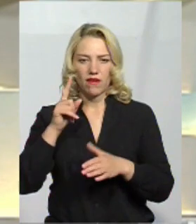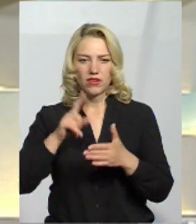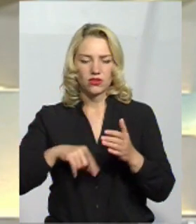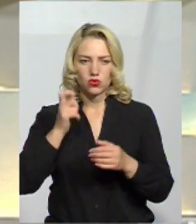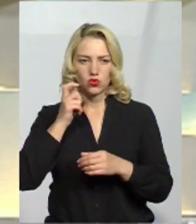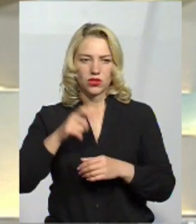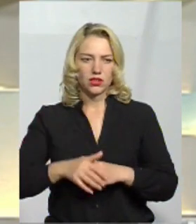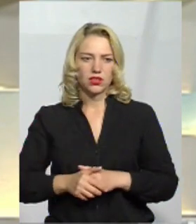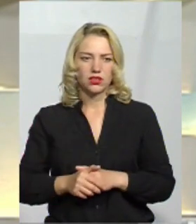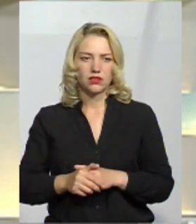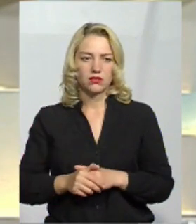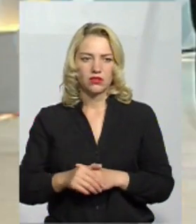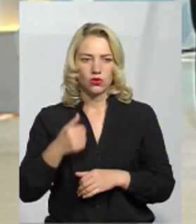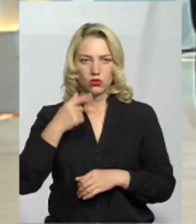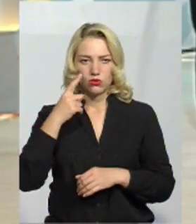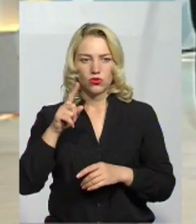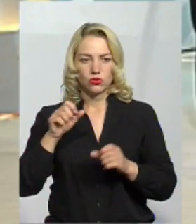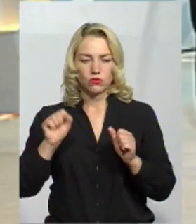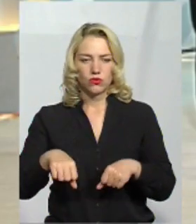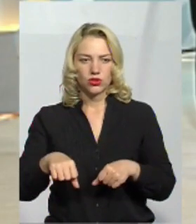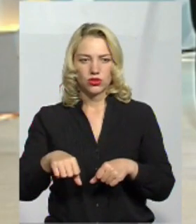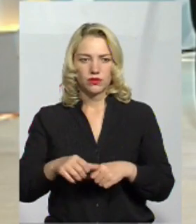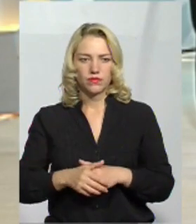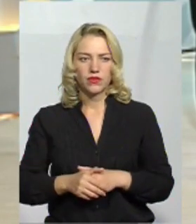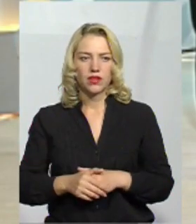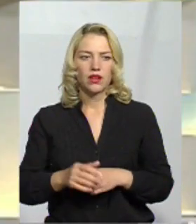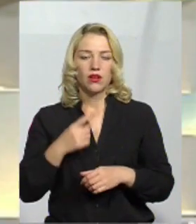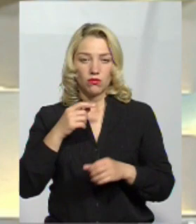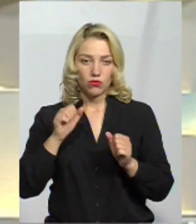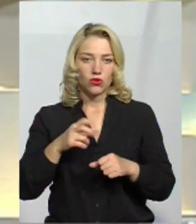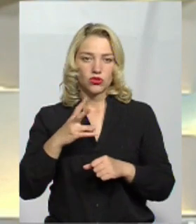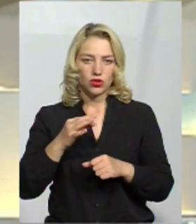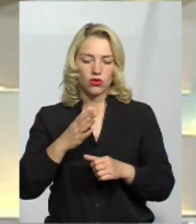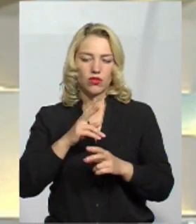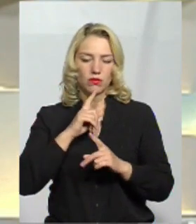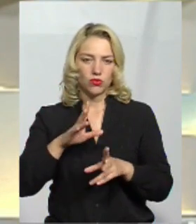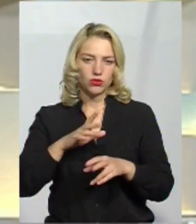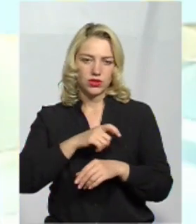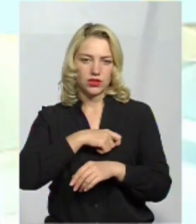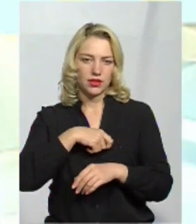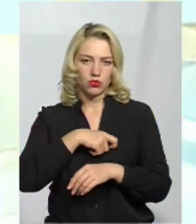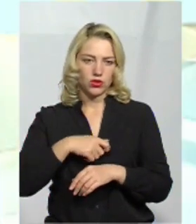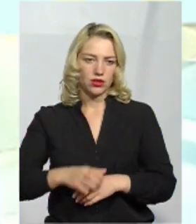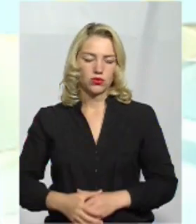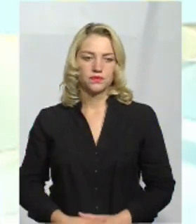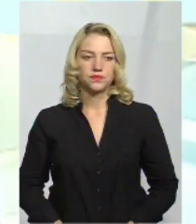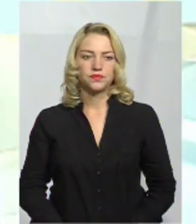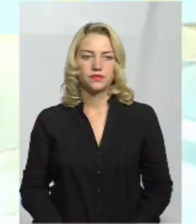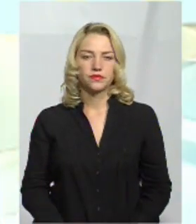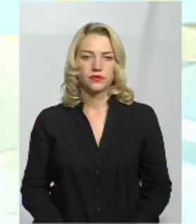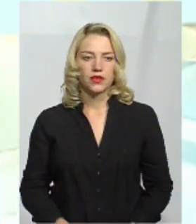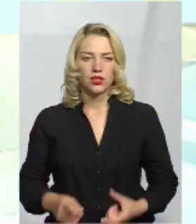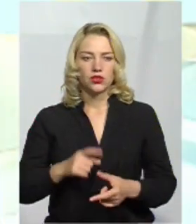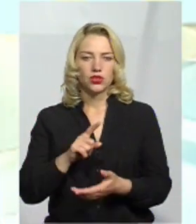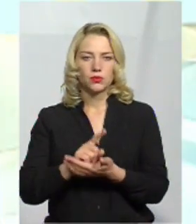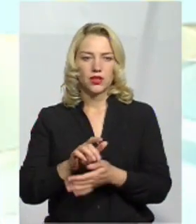Не орієнтуюсь. Напевно, що може. Може, але тоді втрачає... Втрачає депутатський. Втрачає мандат народного депутата.